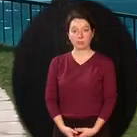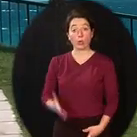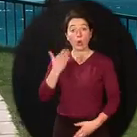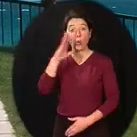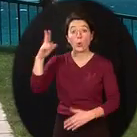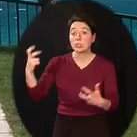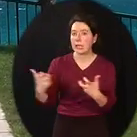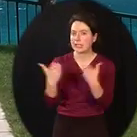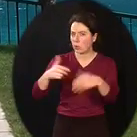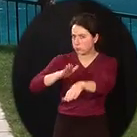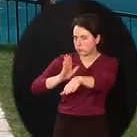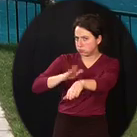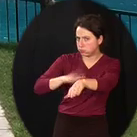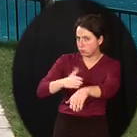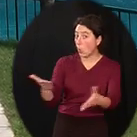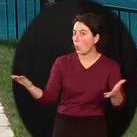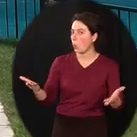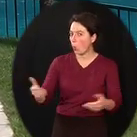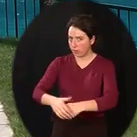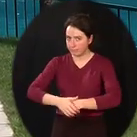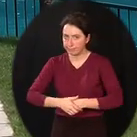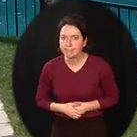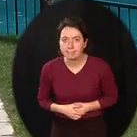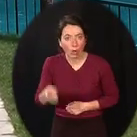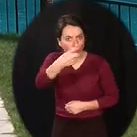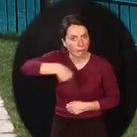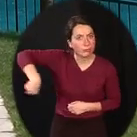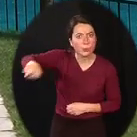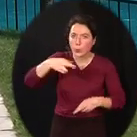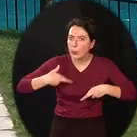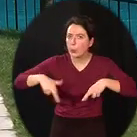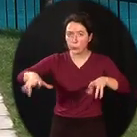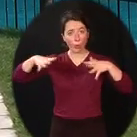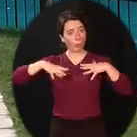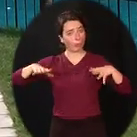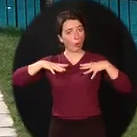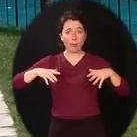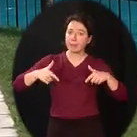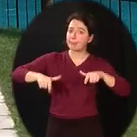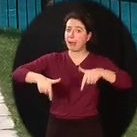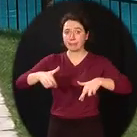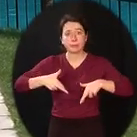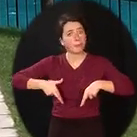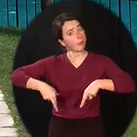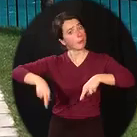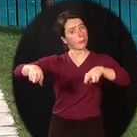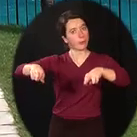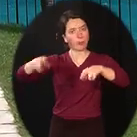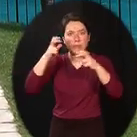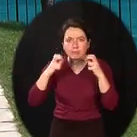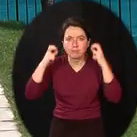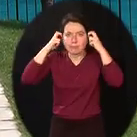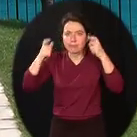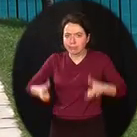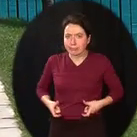Un autre exemple de piège à éviter. Ne portez jamais de baladeur sur les oreilles dans la rue. La musique vous